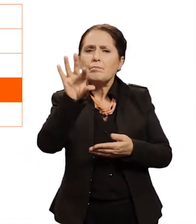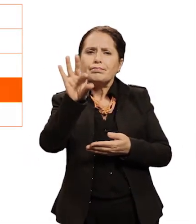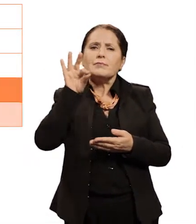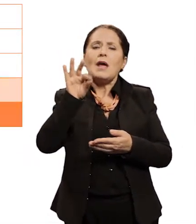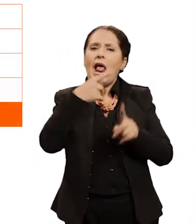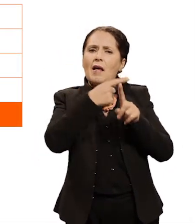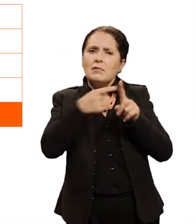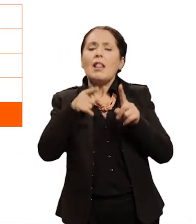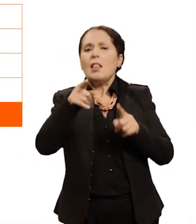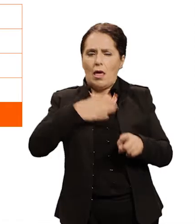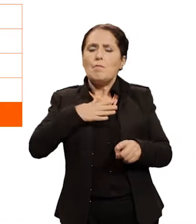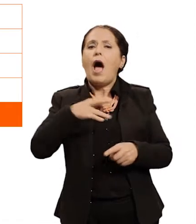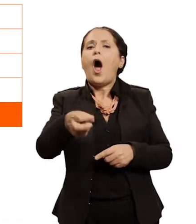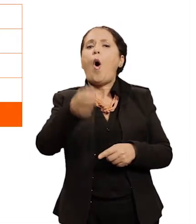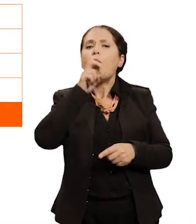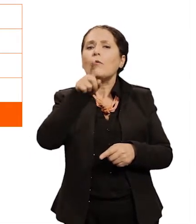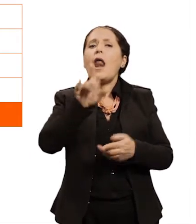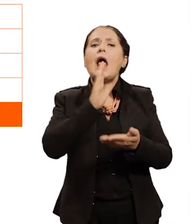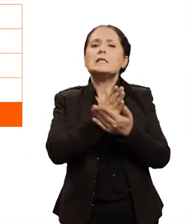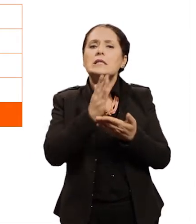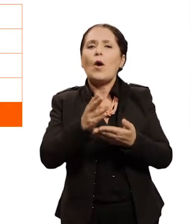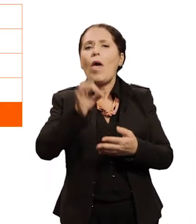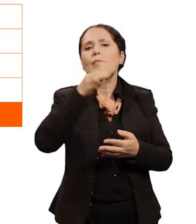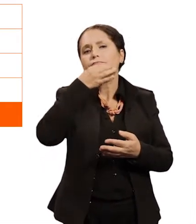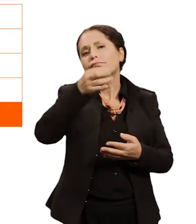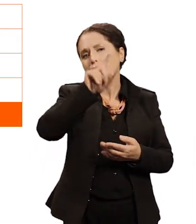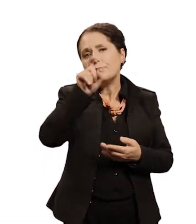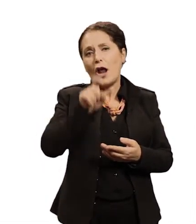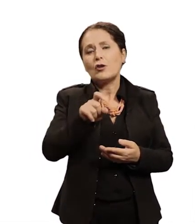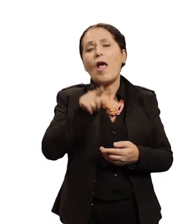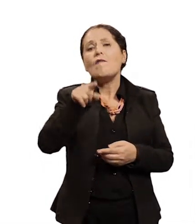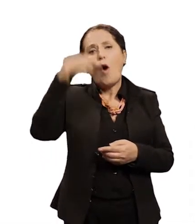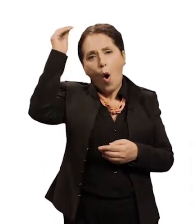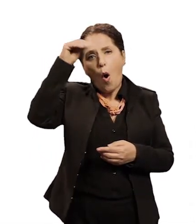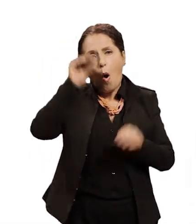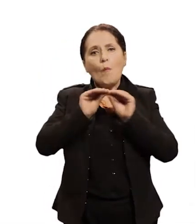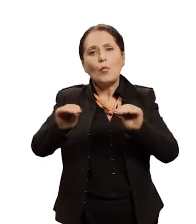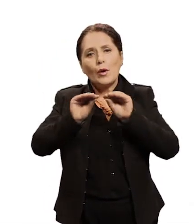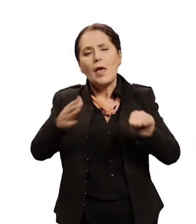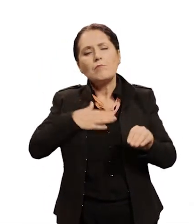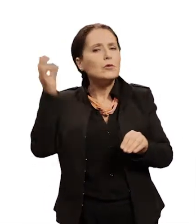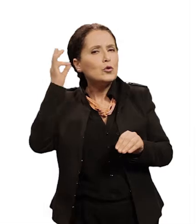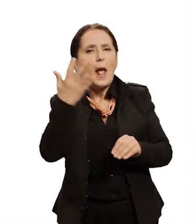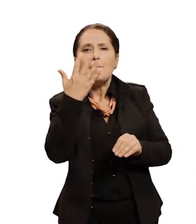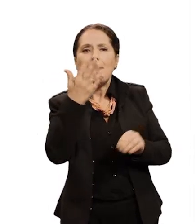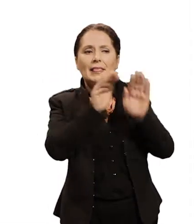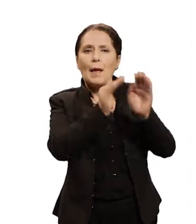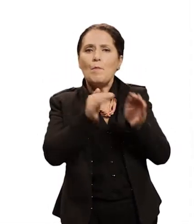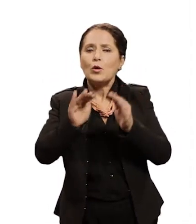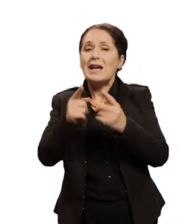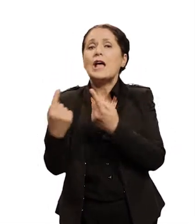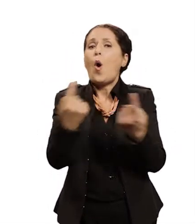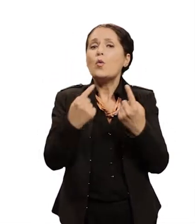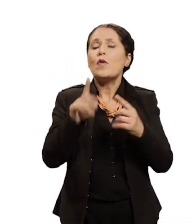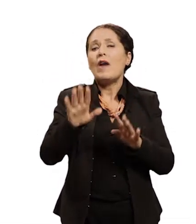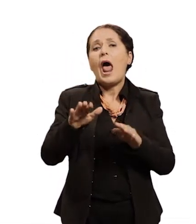«Публикацији» поставени се сите издадени промо материјали. Ако имате било каква дилема или најаснотија поврзана со процесот